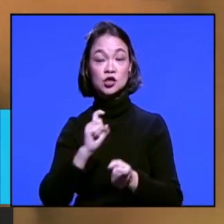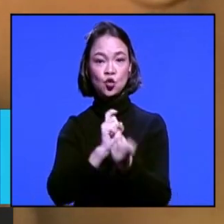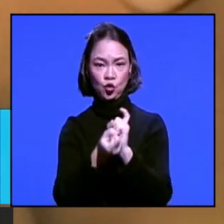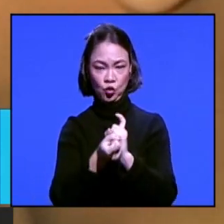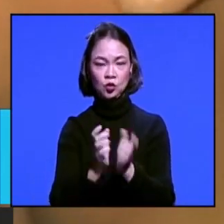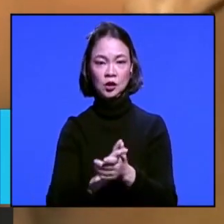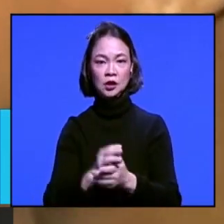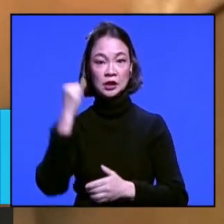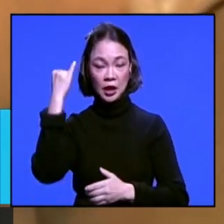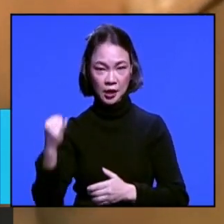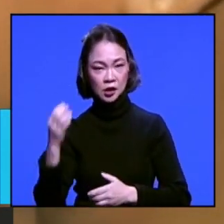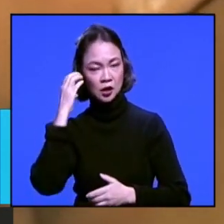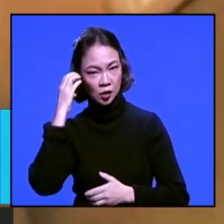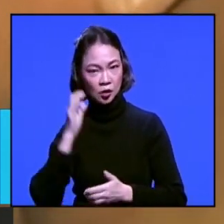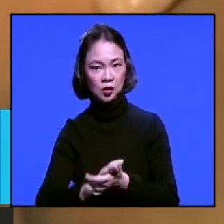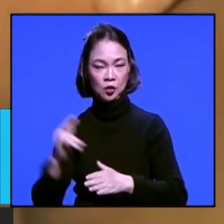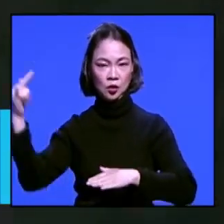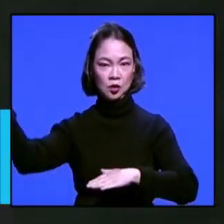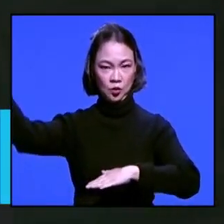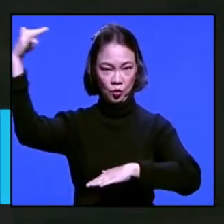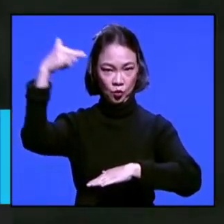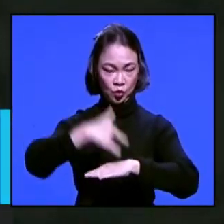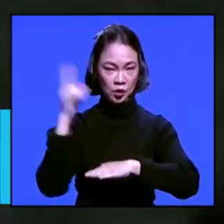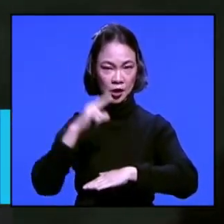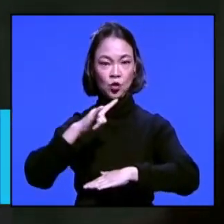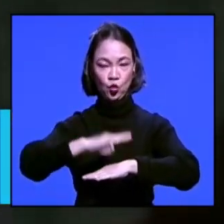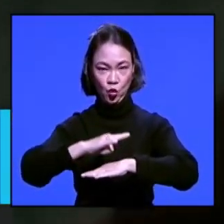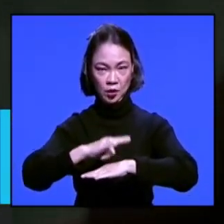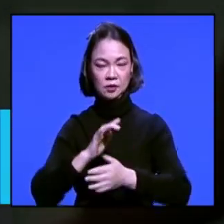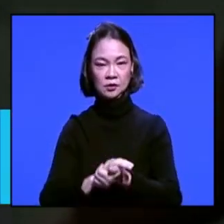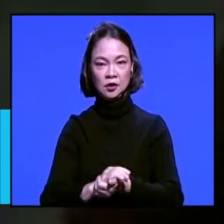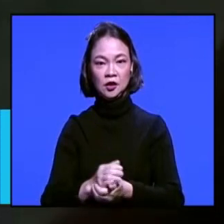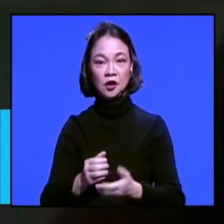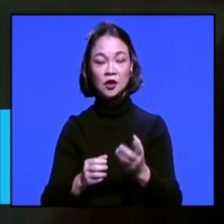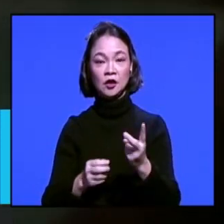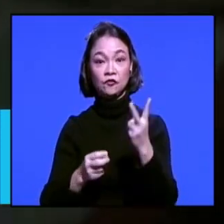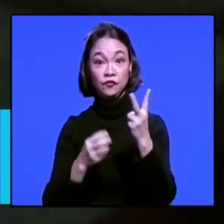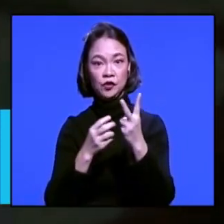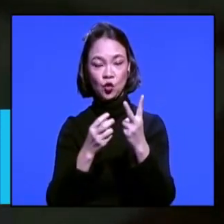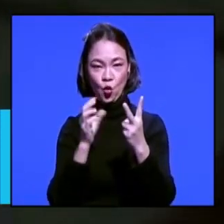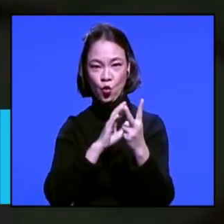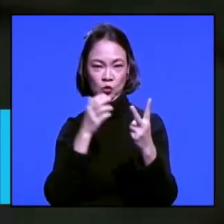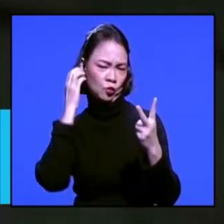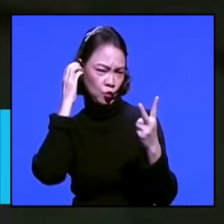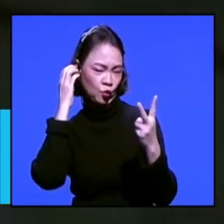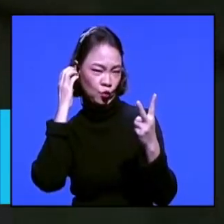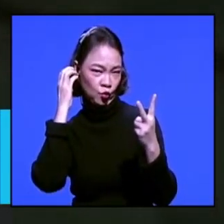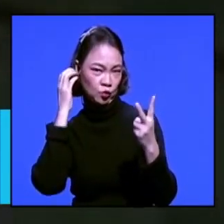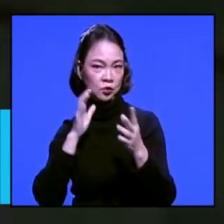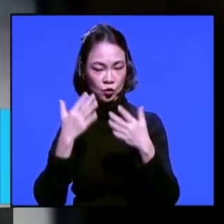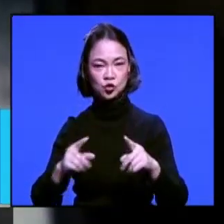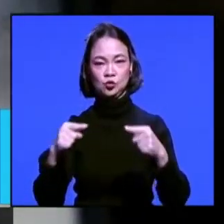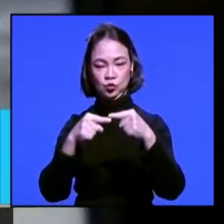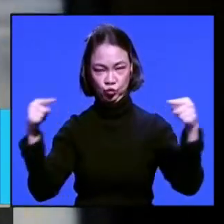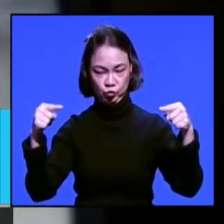mengaku terakhir kali menghubungi sang anak saat akan berangkat dari Wuhan menuju tanah air menggunakan video call. Setelah itu komunikasi terputus.